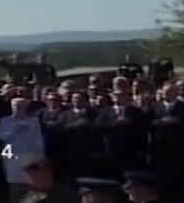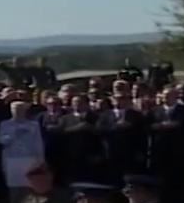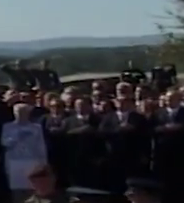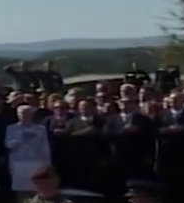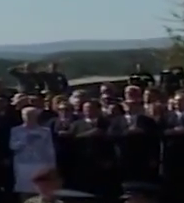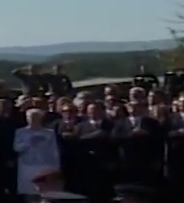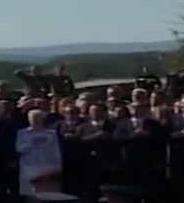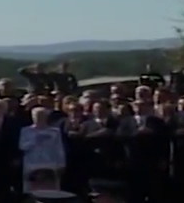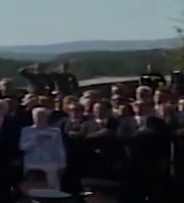Hrvatski